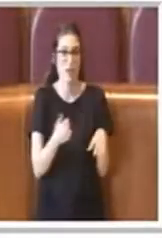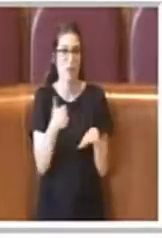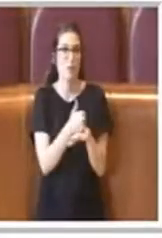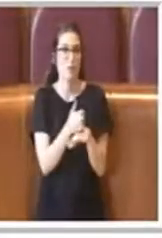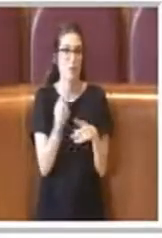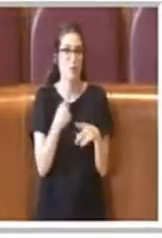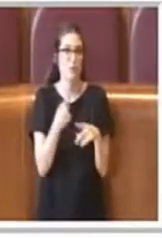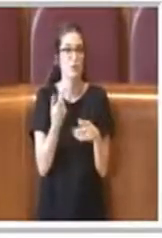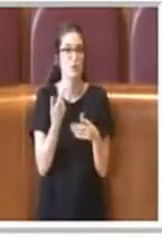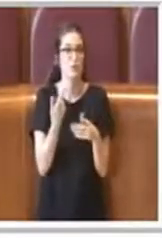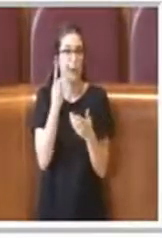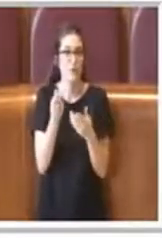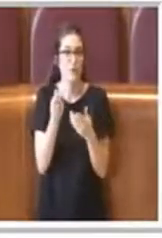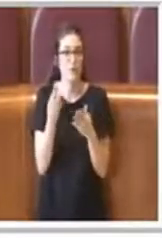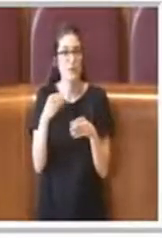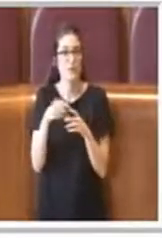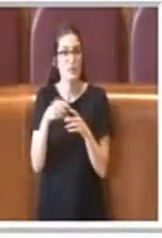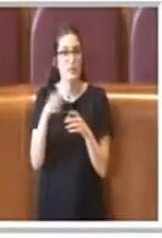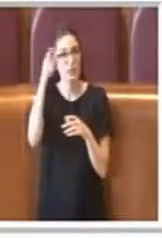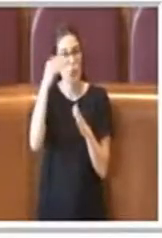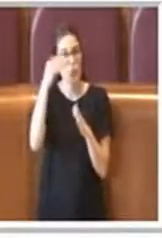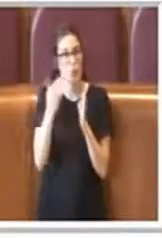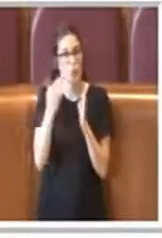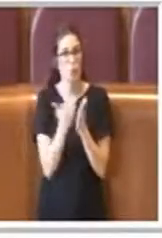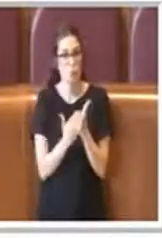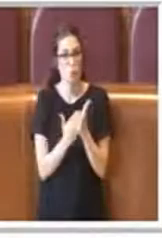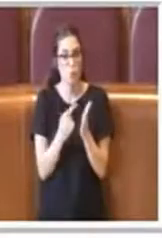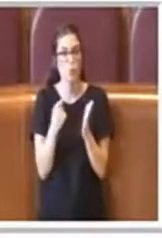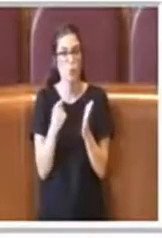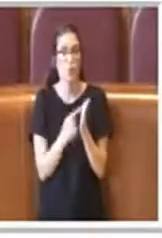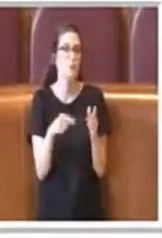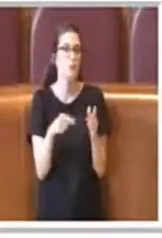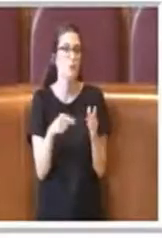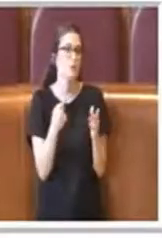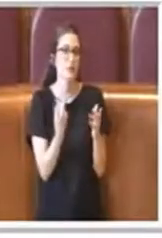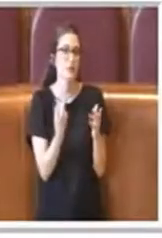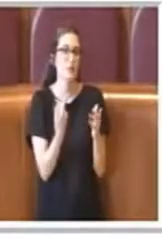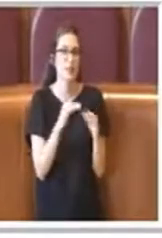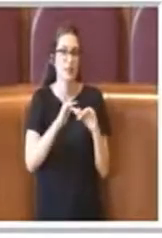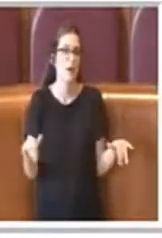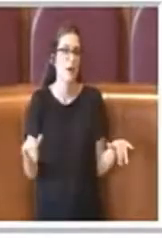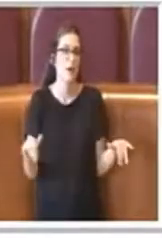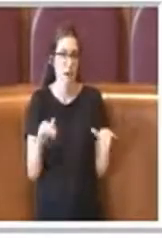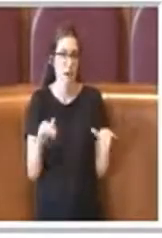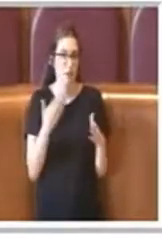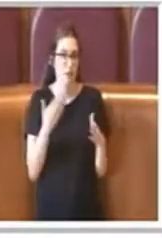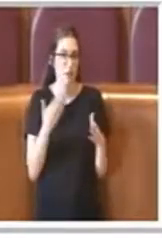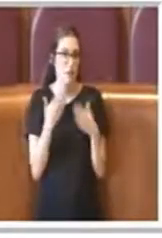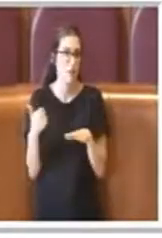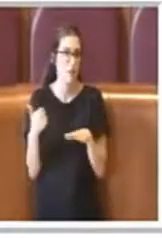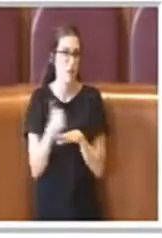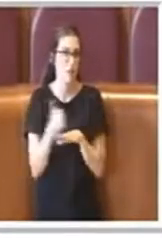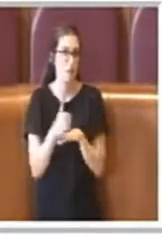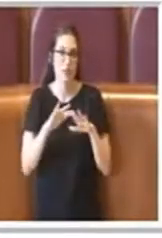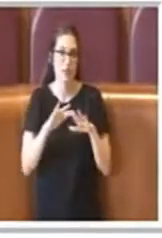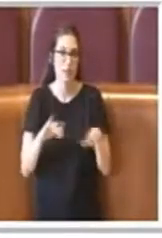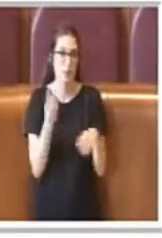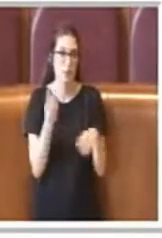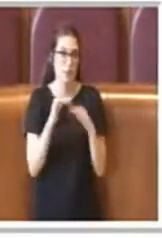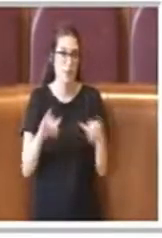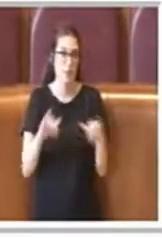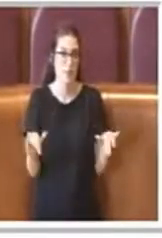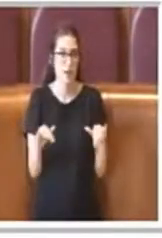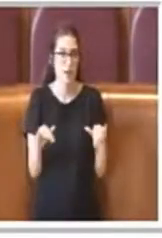'Ostatuto e quindi si tratta di un aspetto separato da quello dell'Assemblea Capitolina senza togliere il fatto che è ovvio che